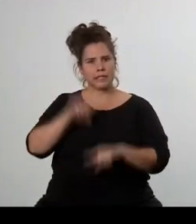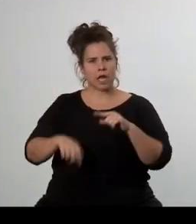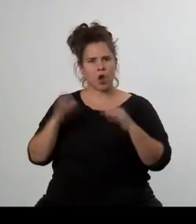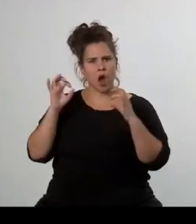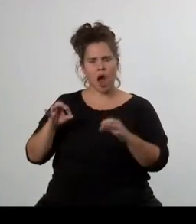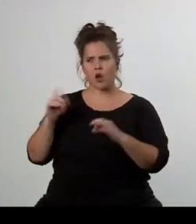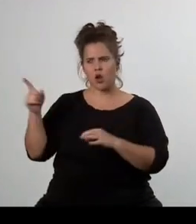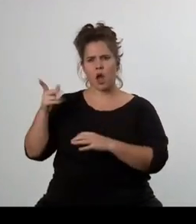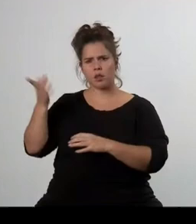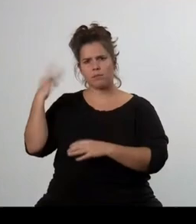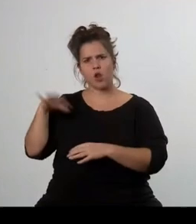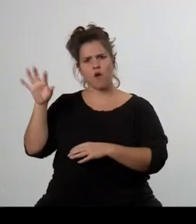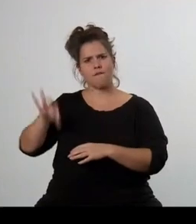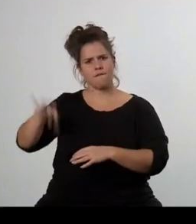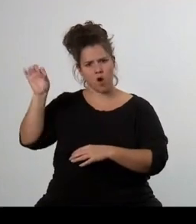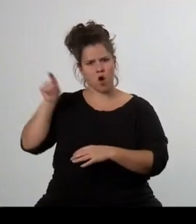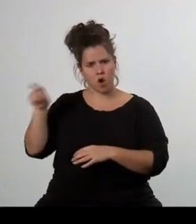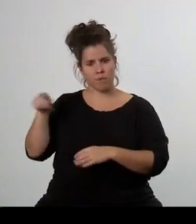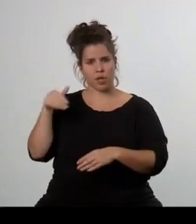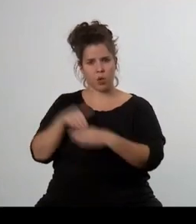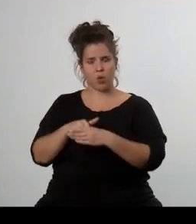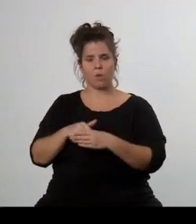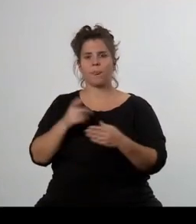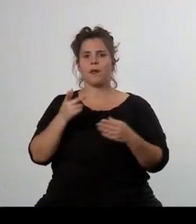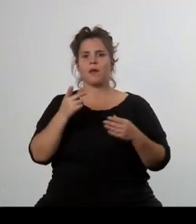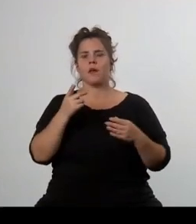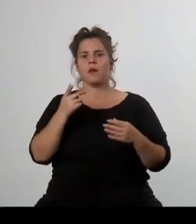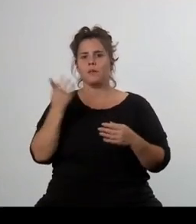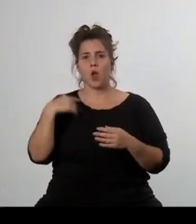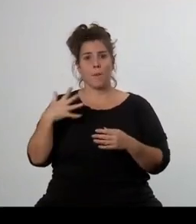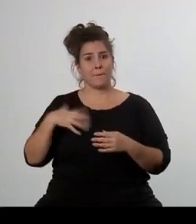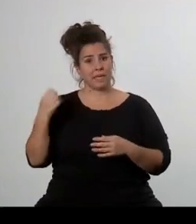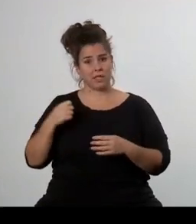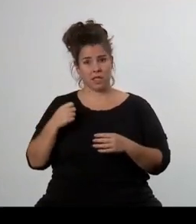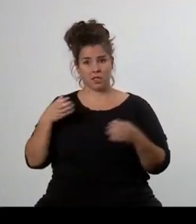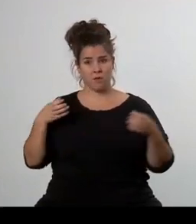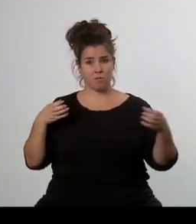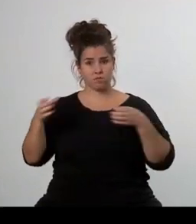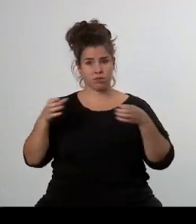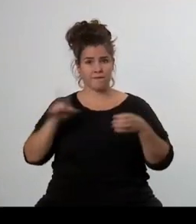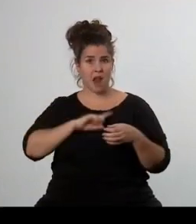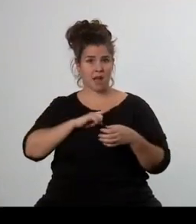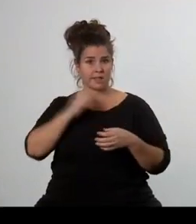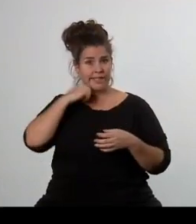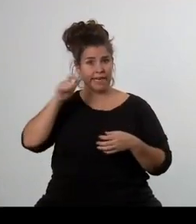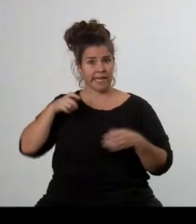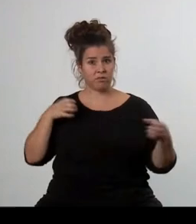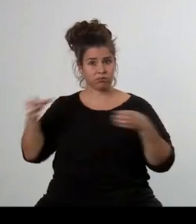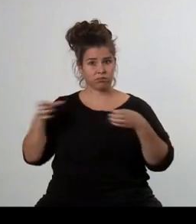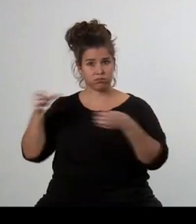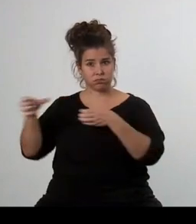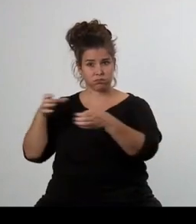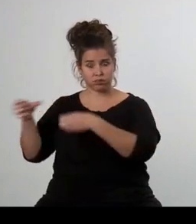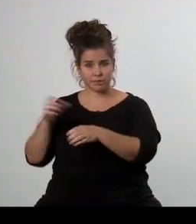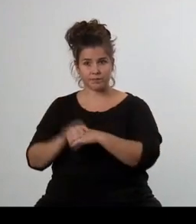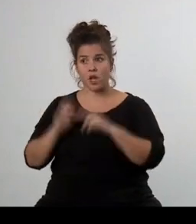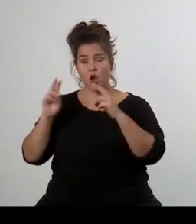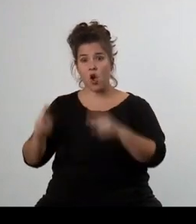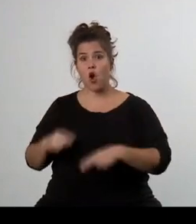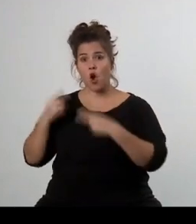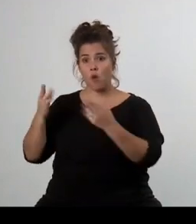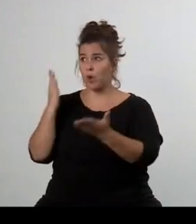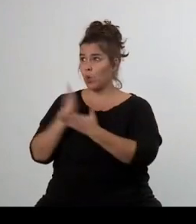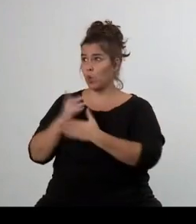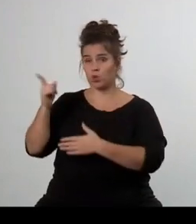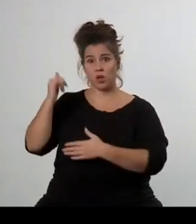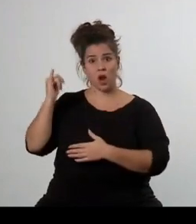se svým nástupem politiku na těch vybraných ministerstev, ale v následujícím volebním období zvítězil tak, že se stal dominantním